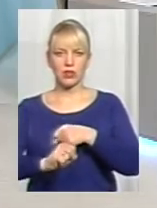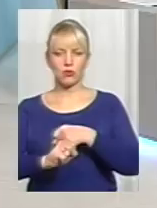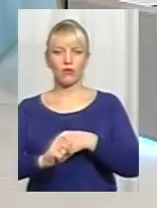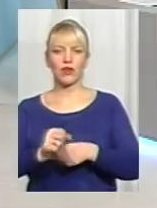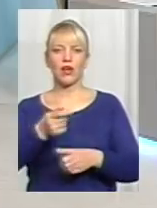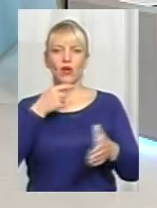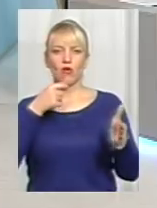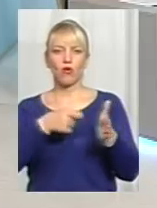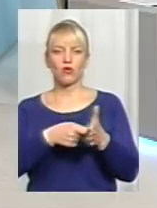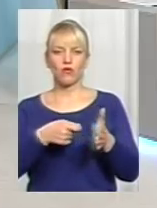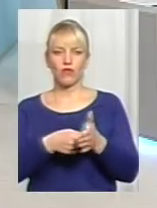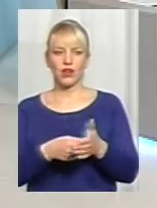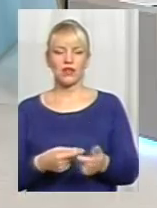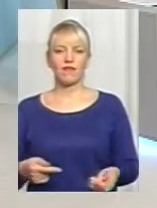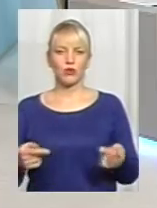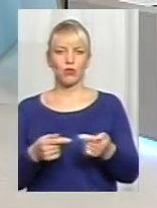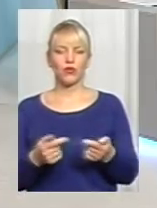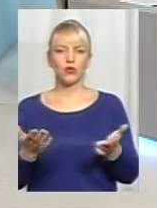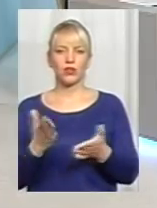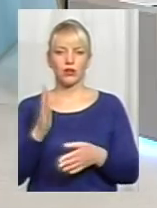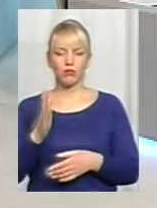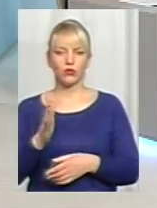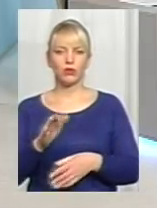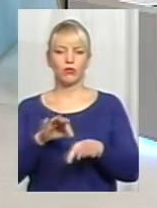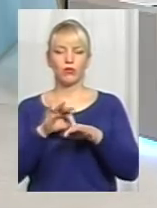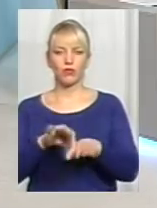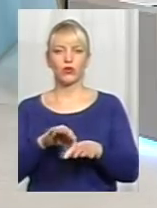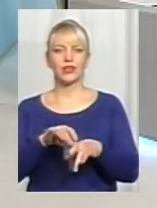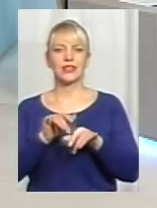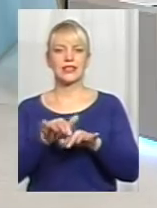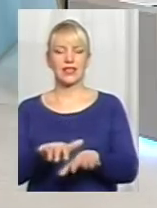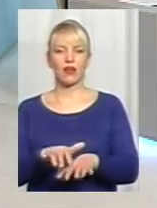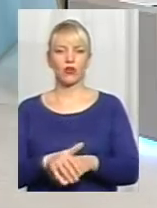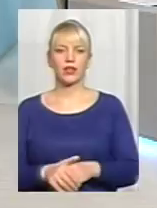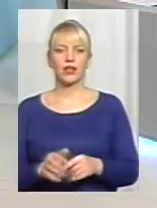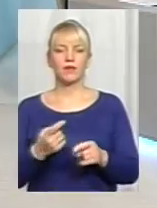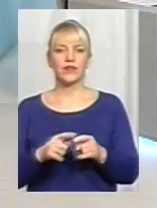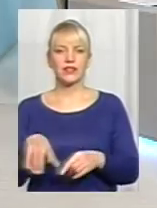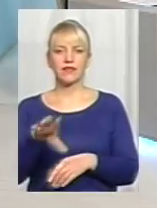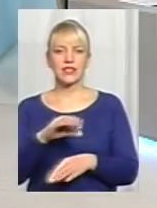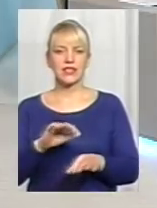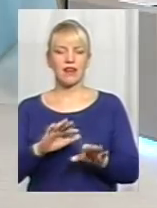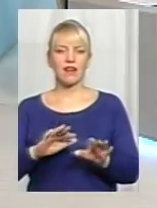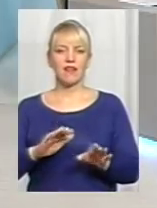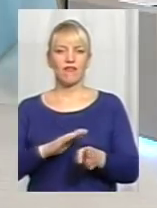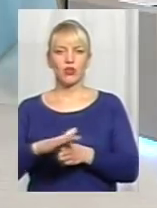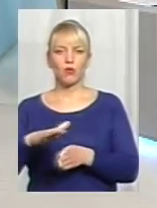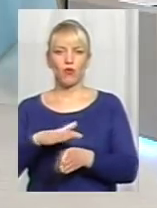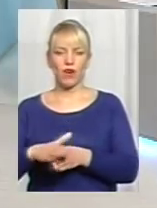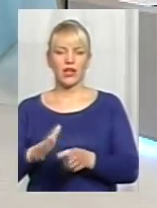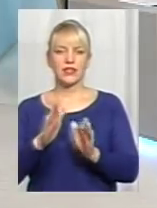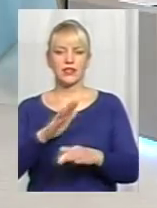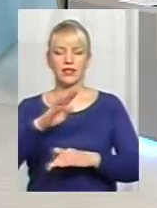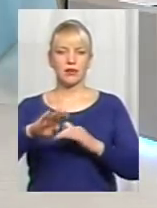засуджених, відповідно до яких ми і проводимо заходи медичні. Це все відбувається виключно тільки під